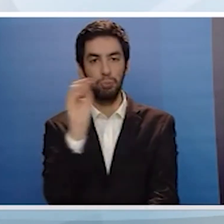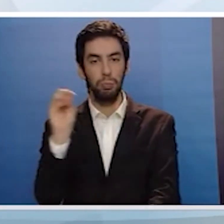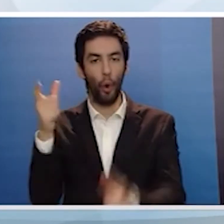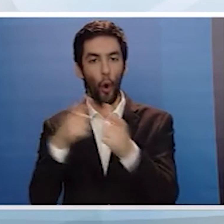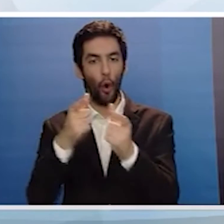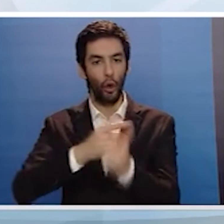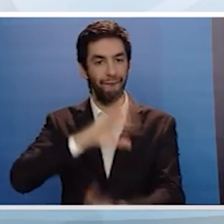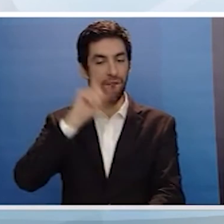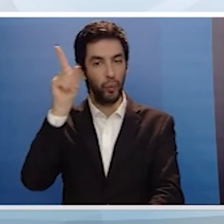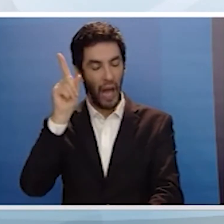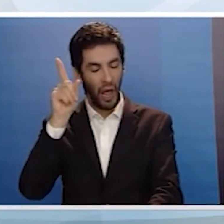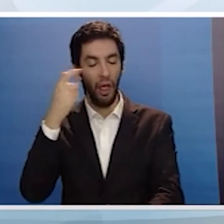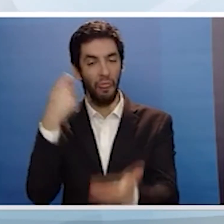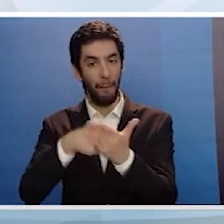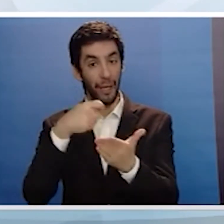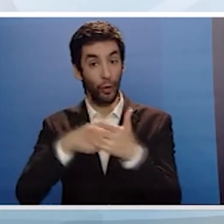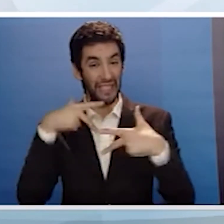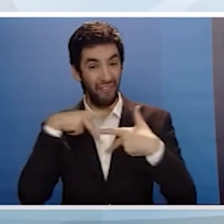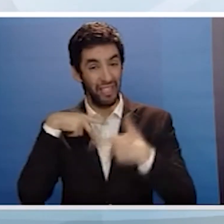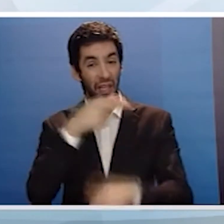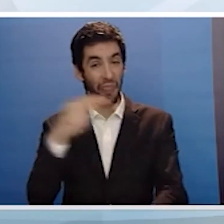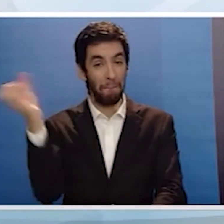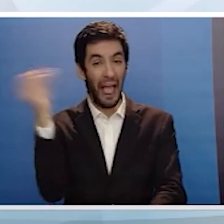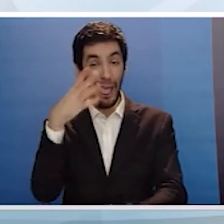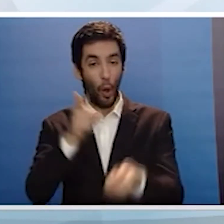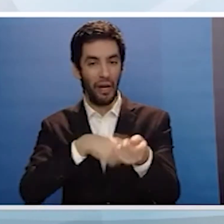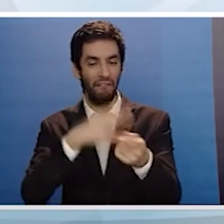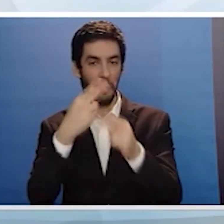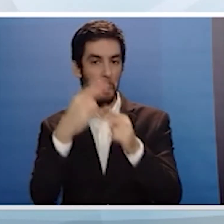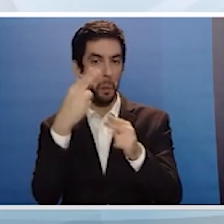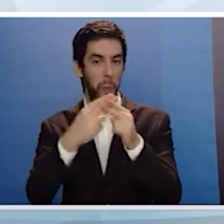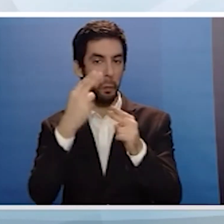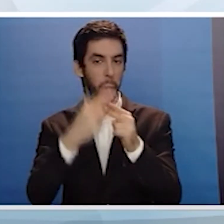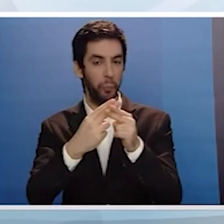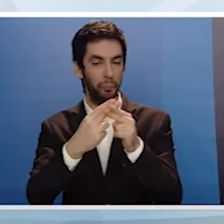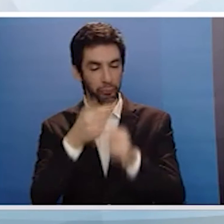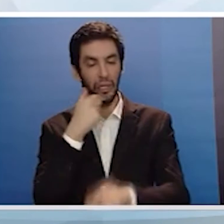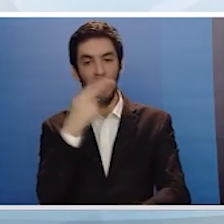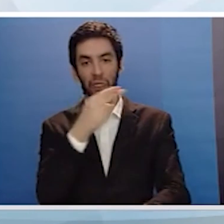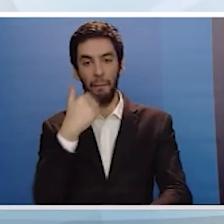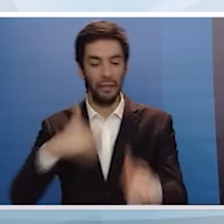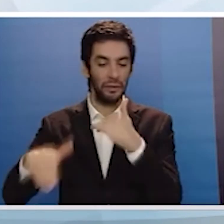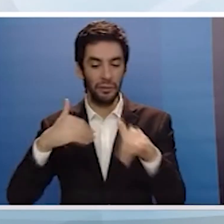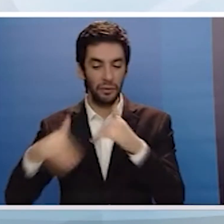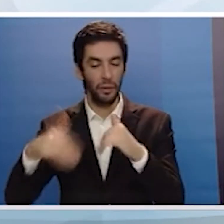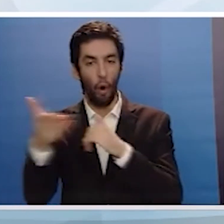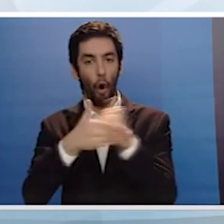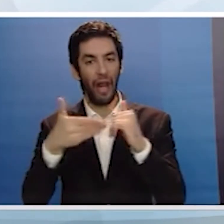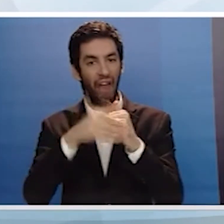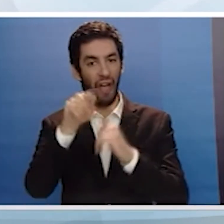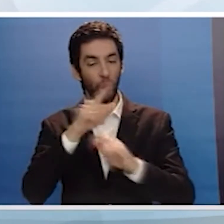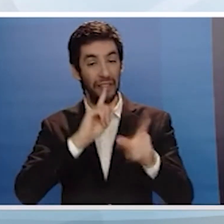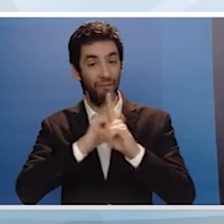κατοίκων των ορεινών και μυρωνιών κοινοτήτων Να αξιοποιηθούν τα αγροτεμάχια στο πλαίσιο ναυστηρών κριτηρίων για οικιστική ανάπτυξη των